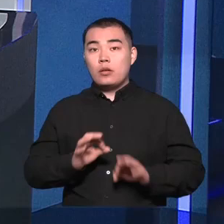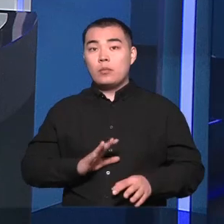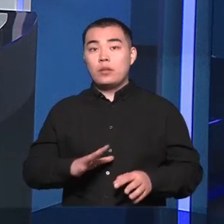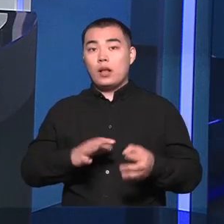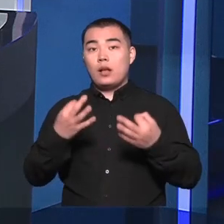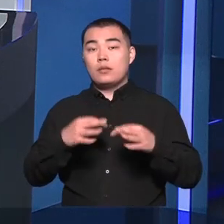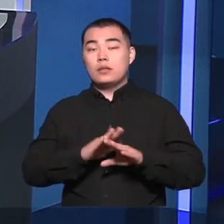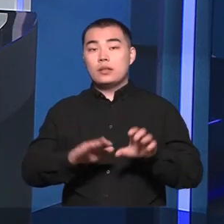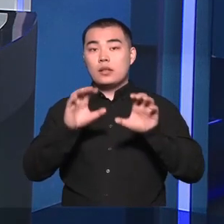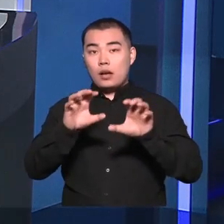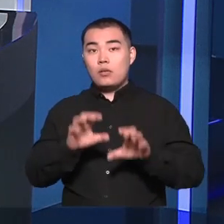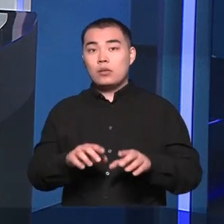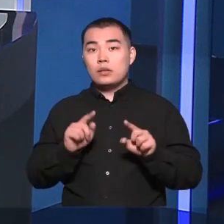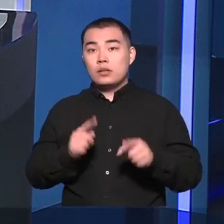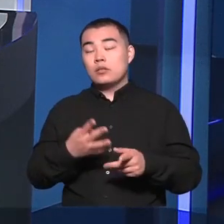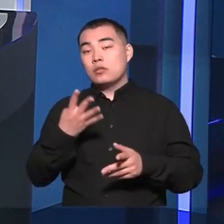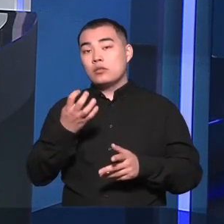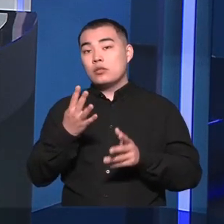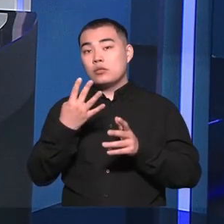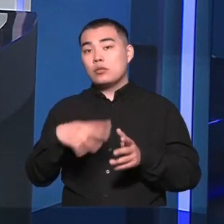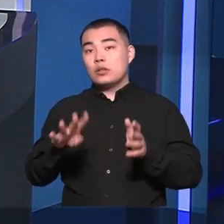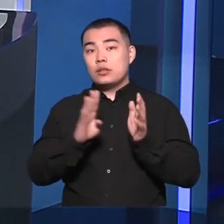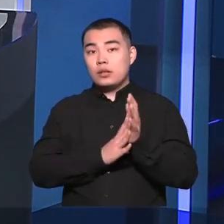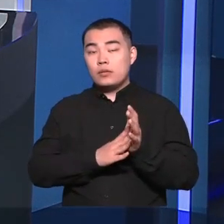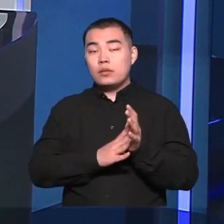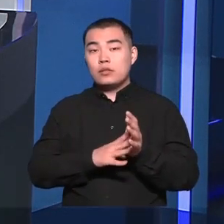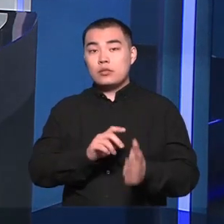освобождены незаконно удерживаемые 449 человек.